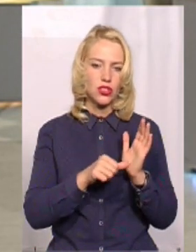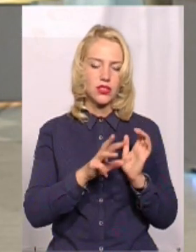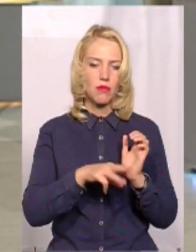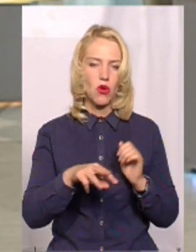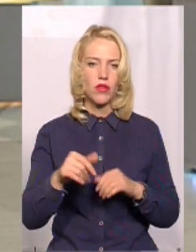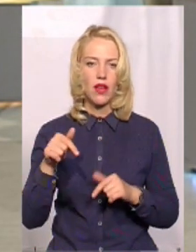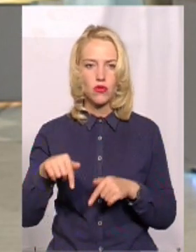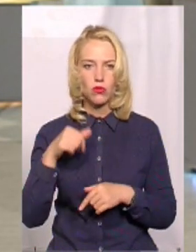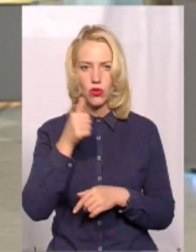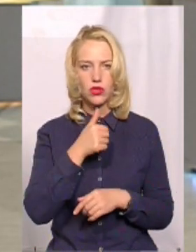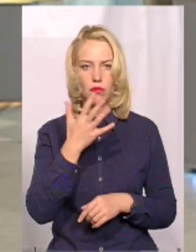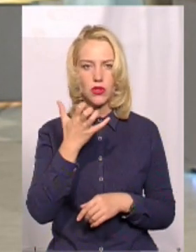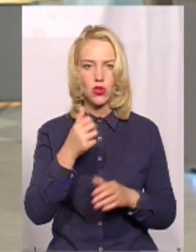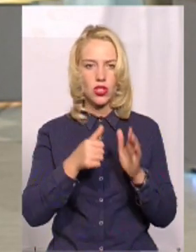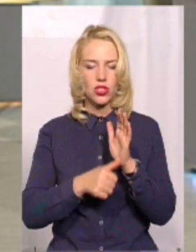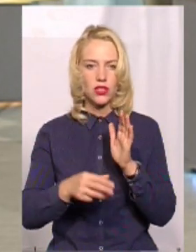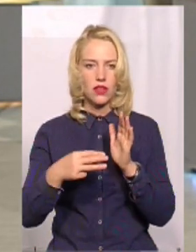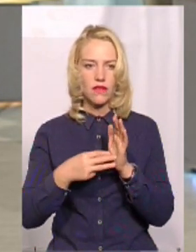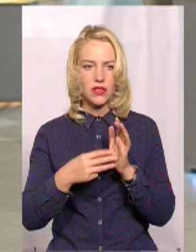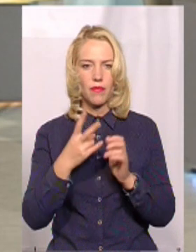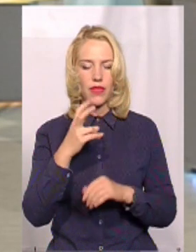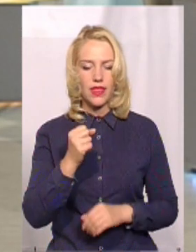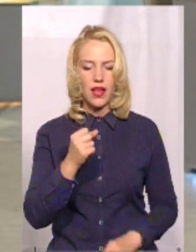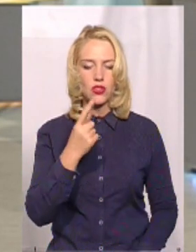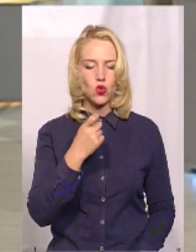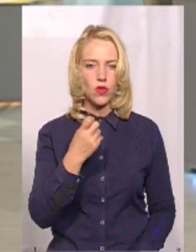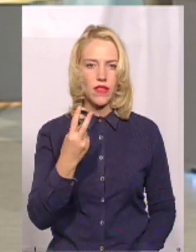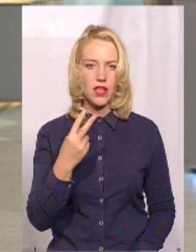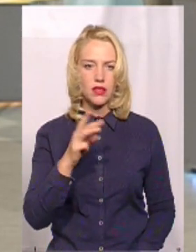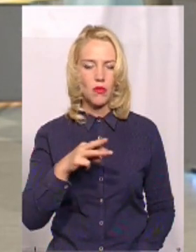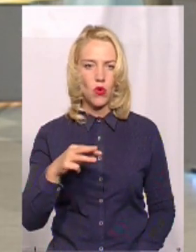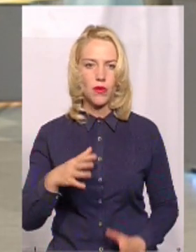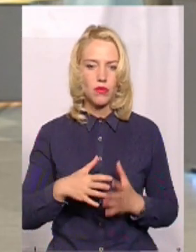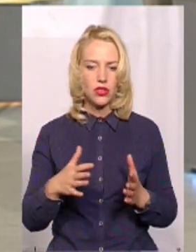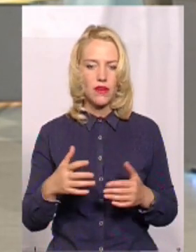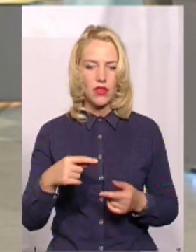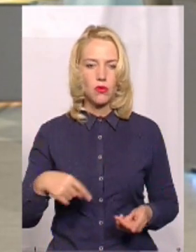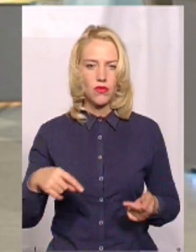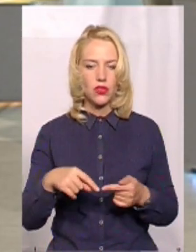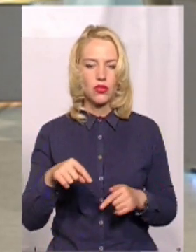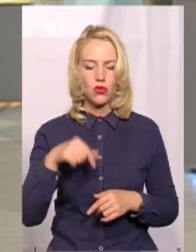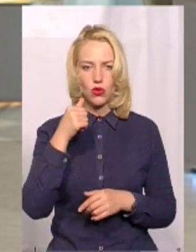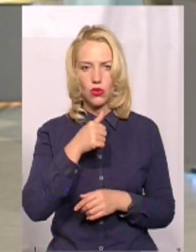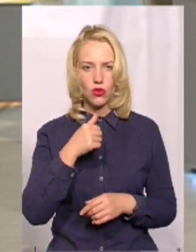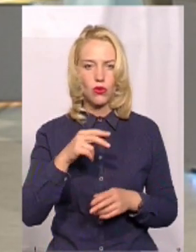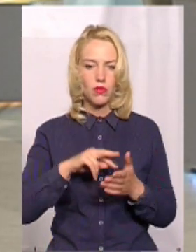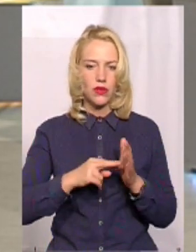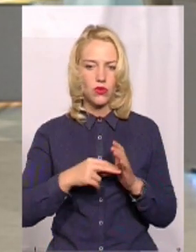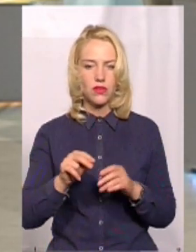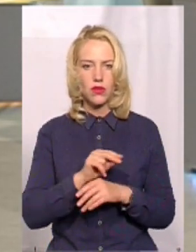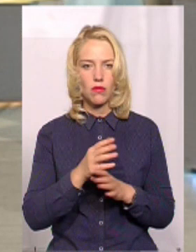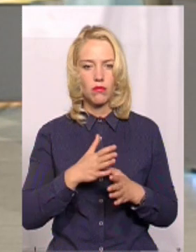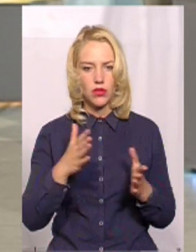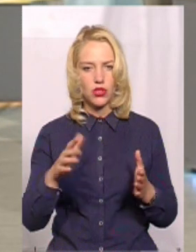понад 568 на 112 мільйонів більше. От відповідно цього року планується відремонтувати більше